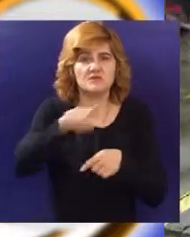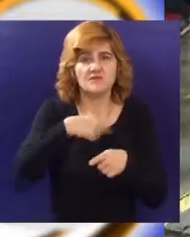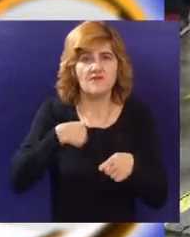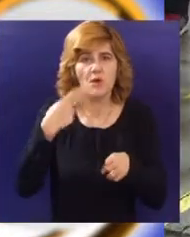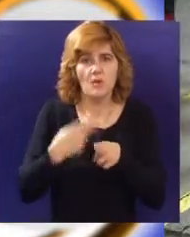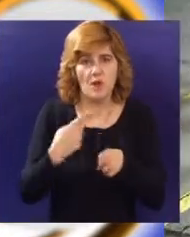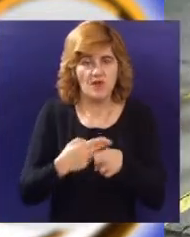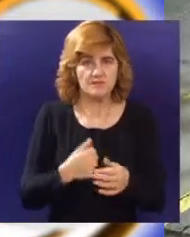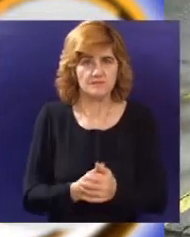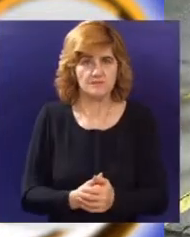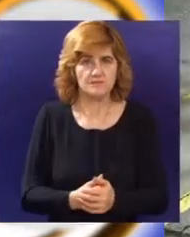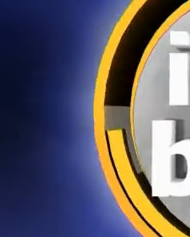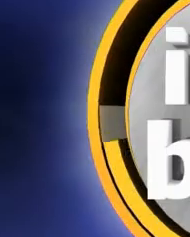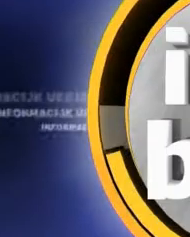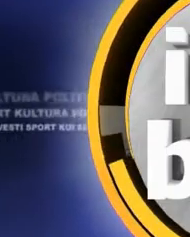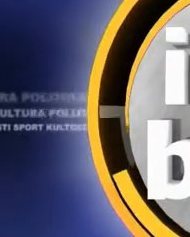određenih bolesti.